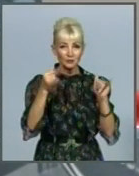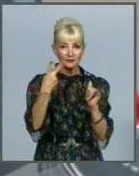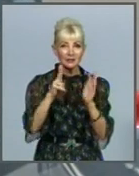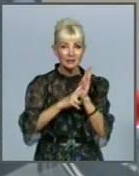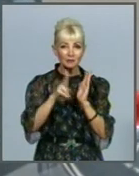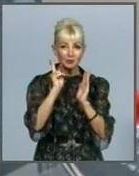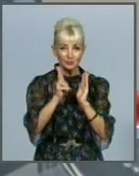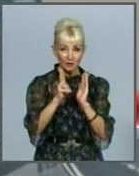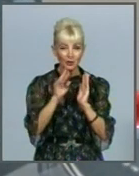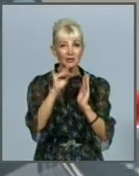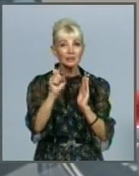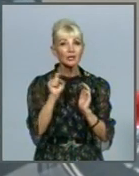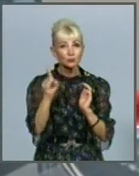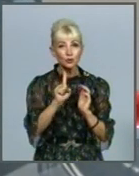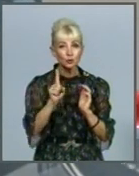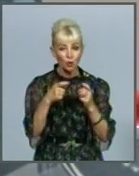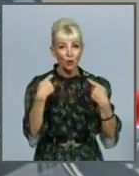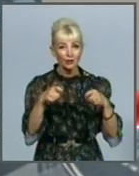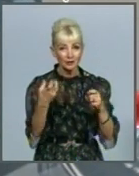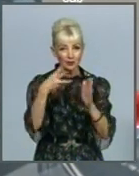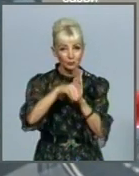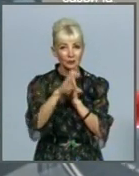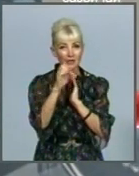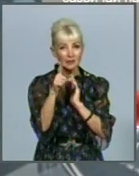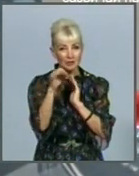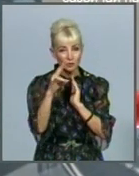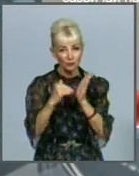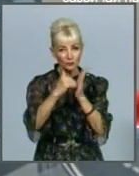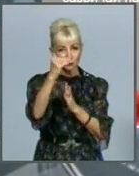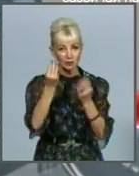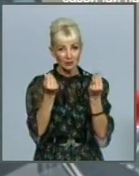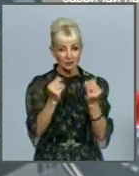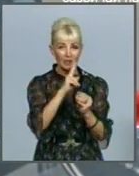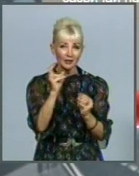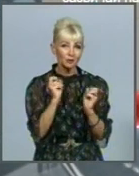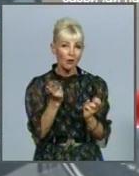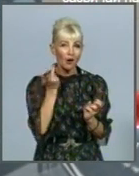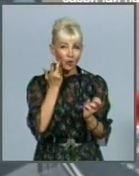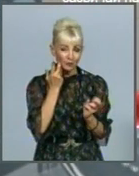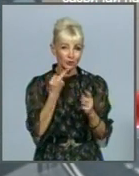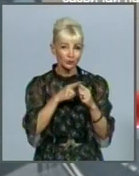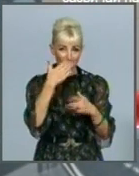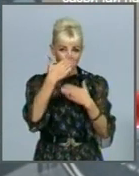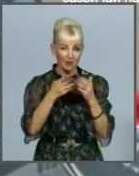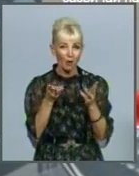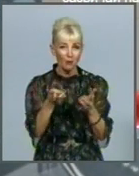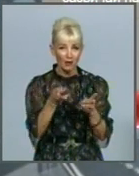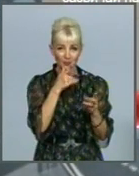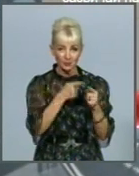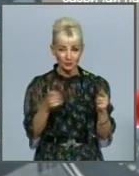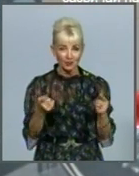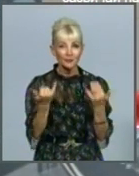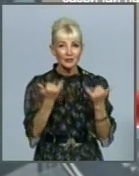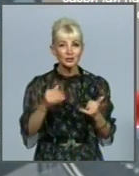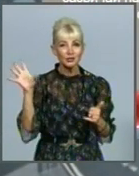копійок через те, що ринок входить у сезон високих цін, який зазвичайно стає передопалювальним періодом. Зараз